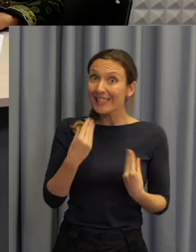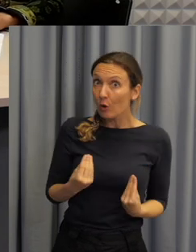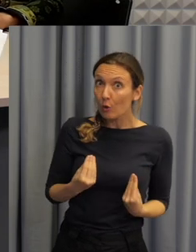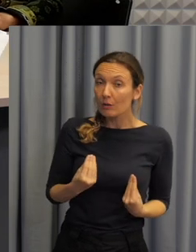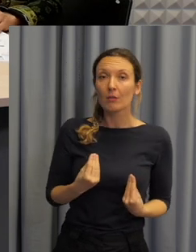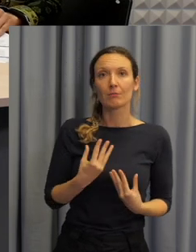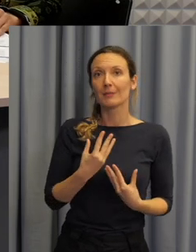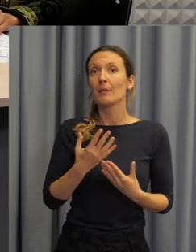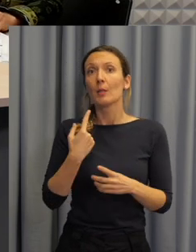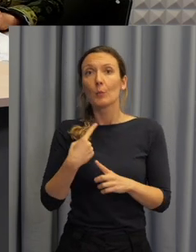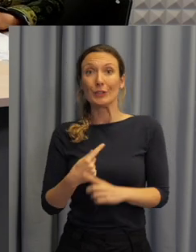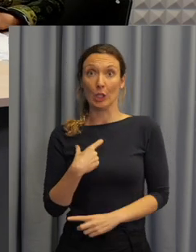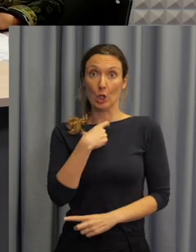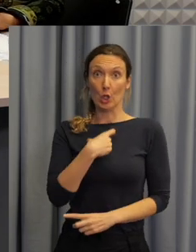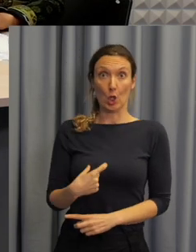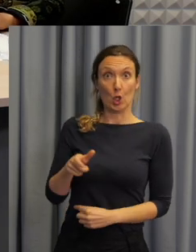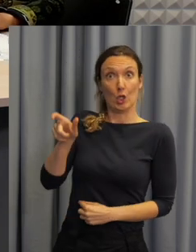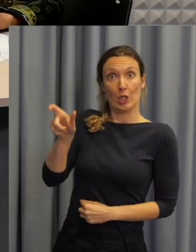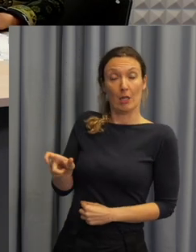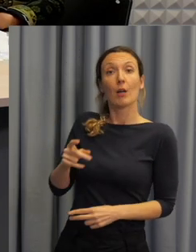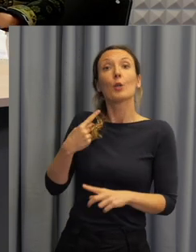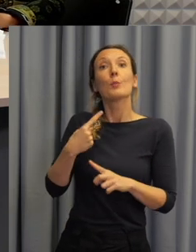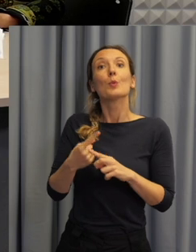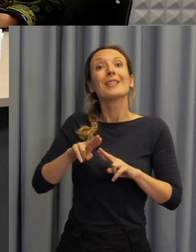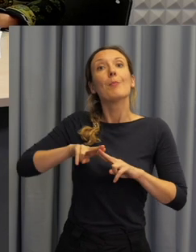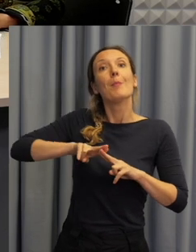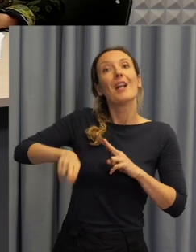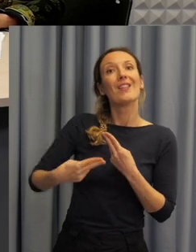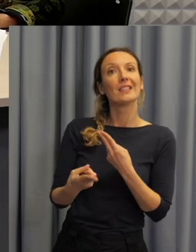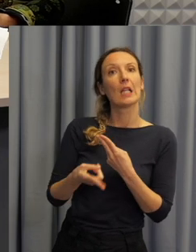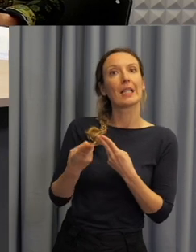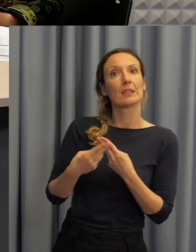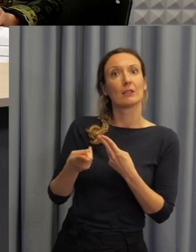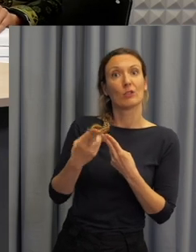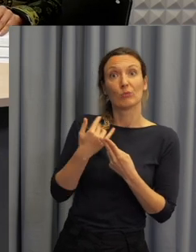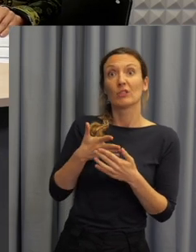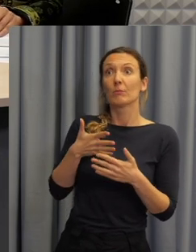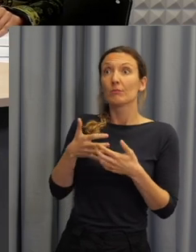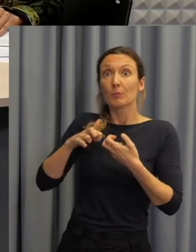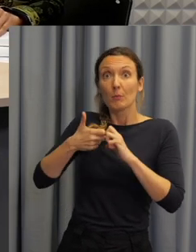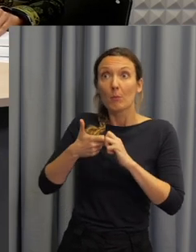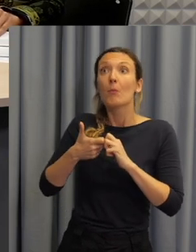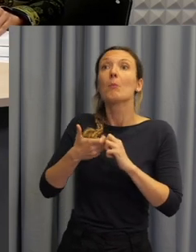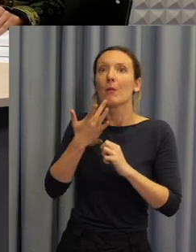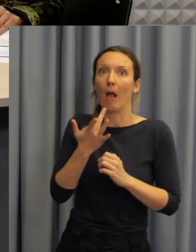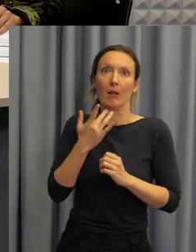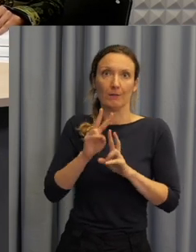pedagoga, popis výhod spolupráce, role slyšícího a neslyšícího pedagoga a zároveň i